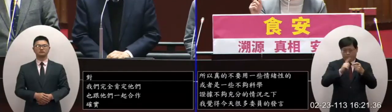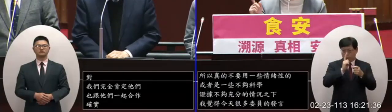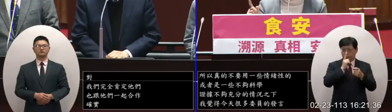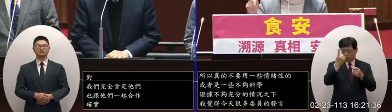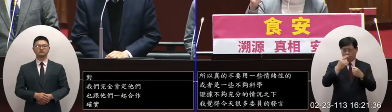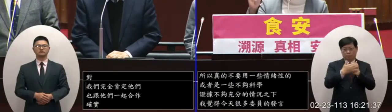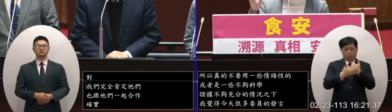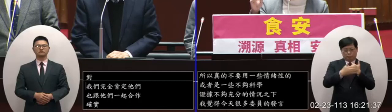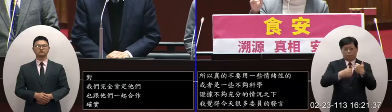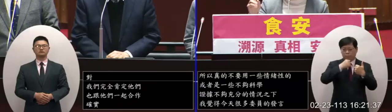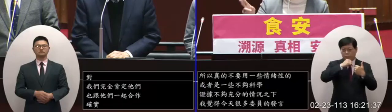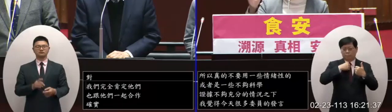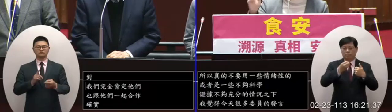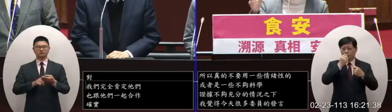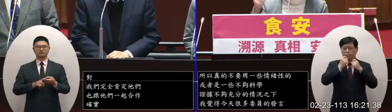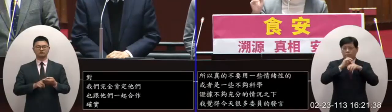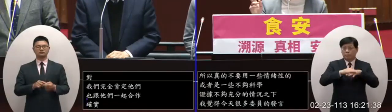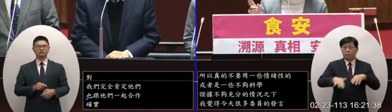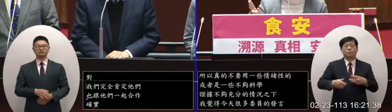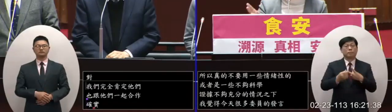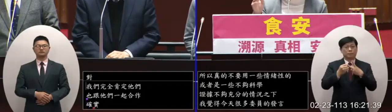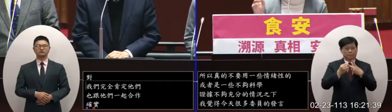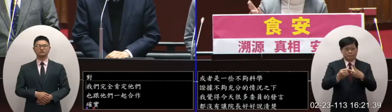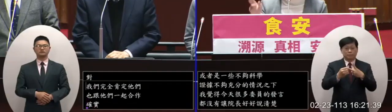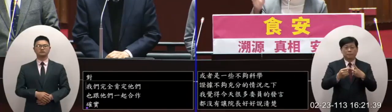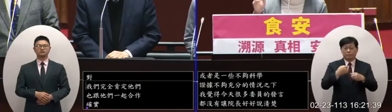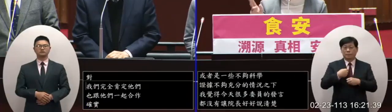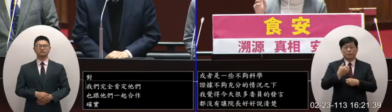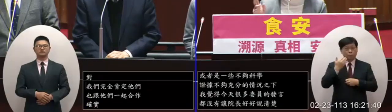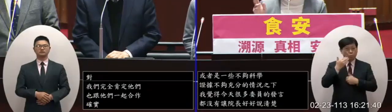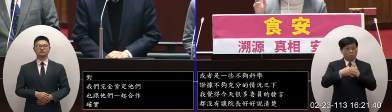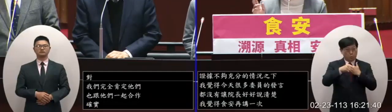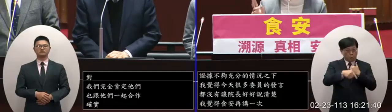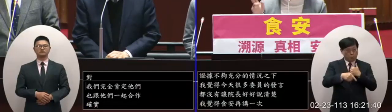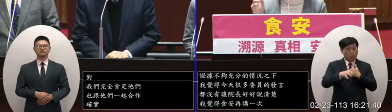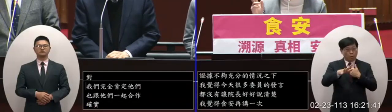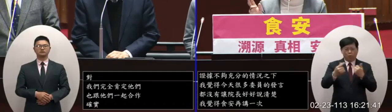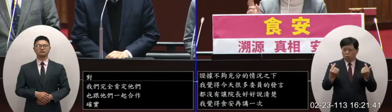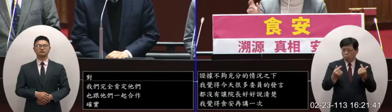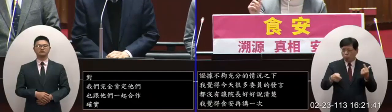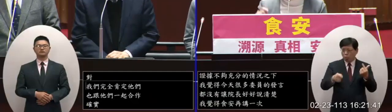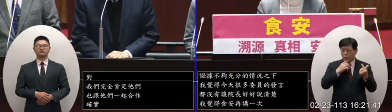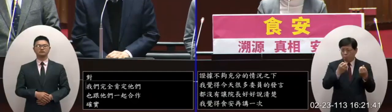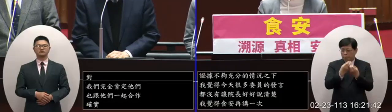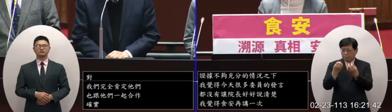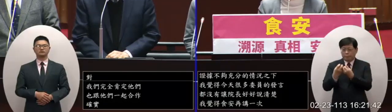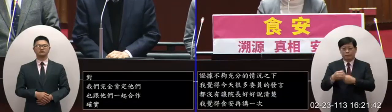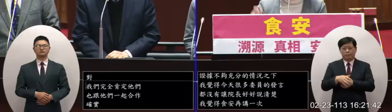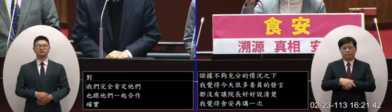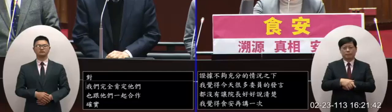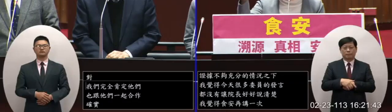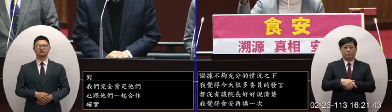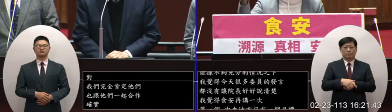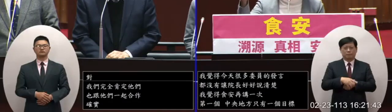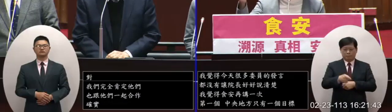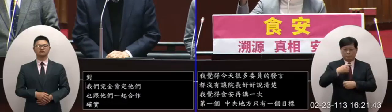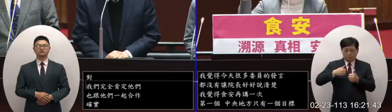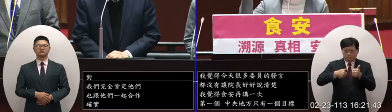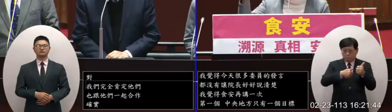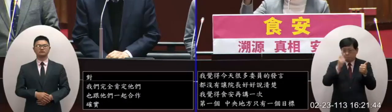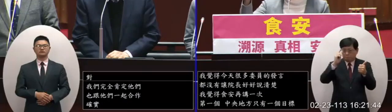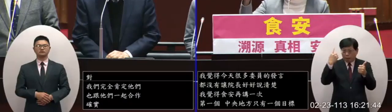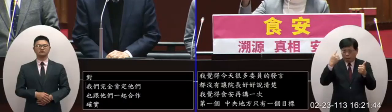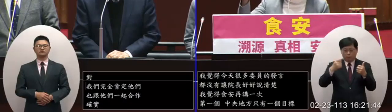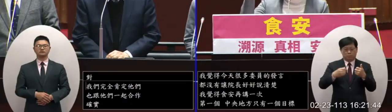護國人的食安第二個要維護食安只要一旦有相關類似食安事件發生的時候溯源